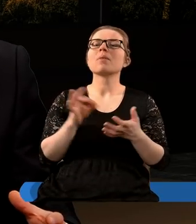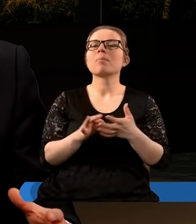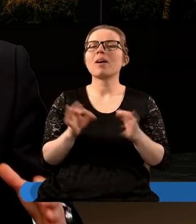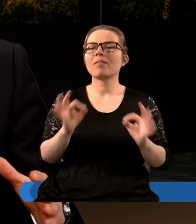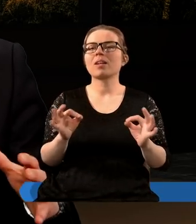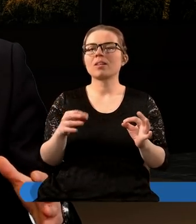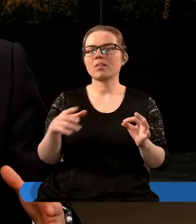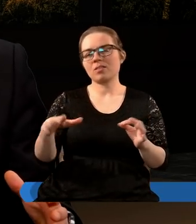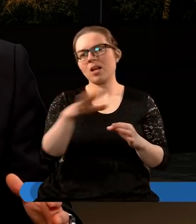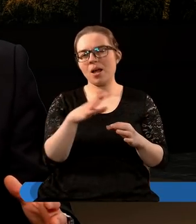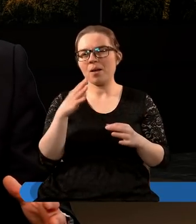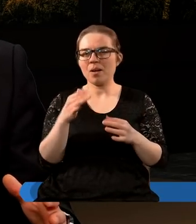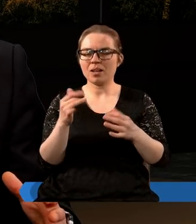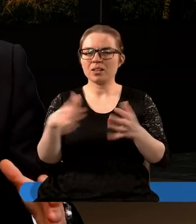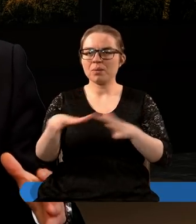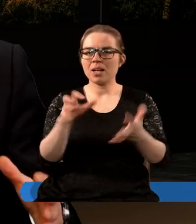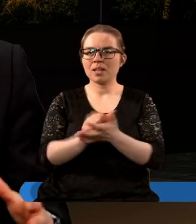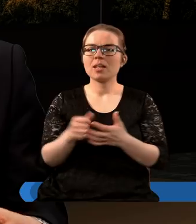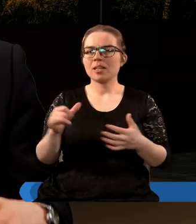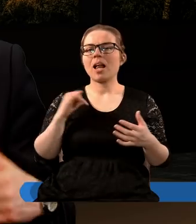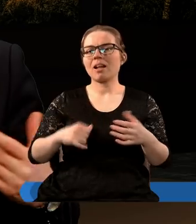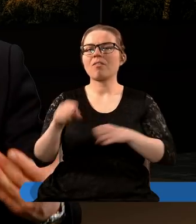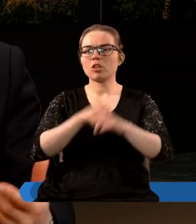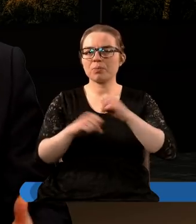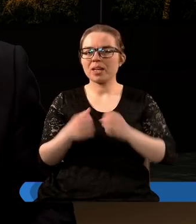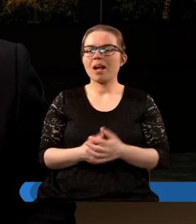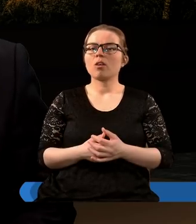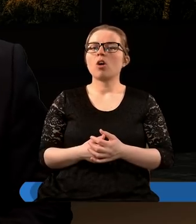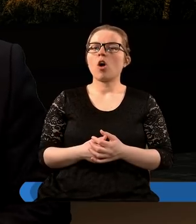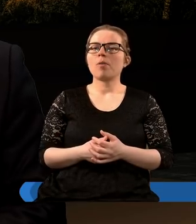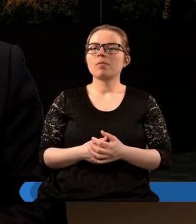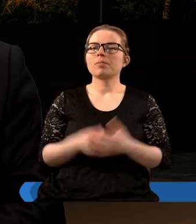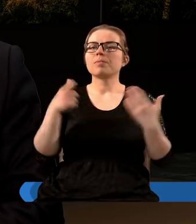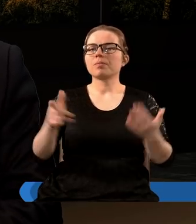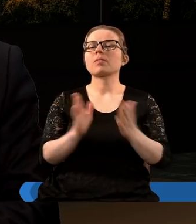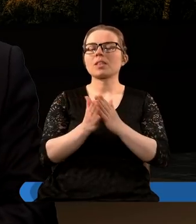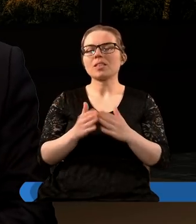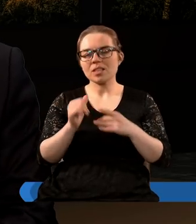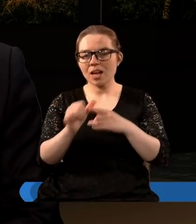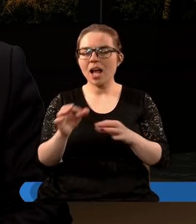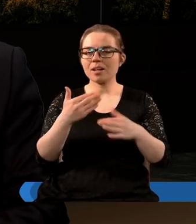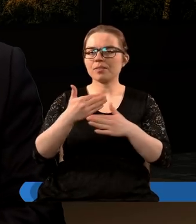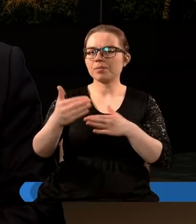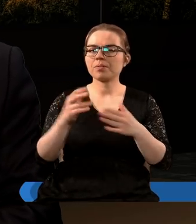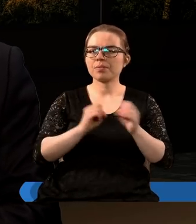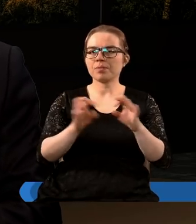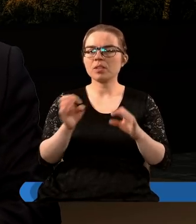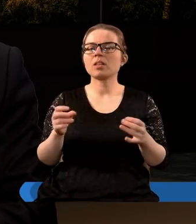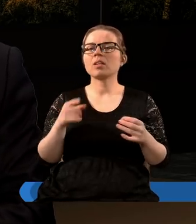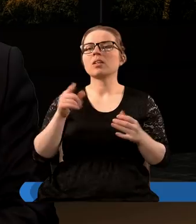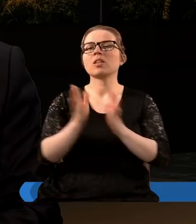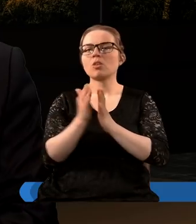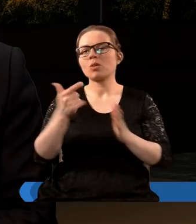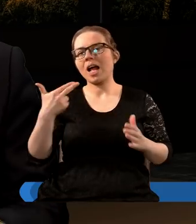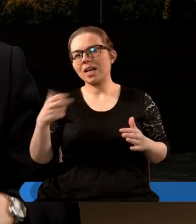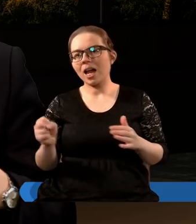imperium Romanum tak cesarstwa rzymskiego i myślę jeśli teraz ta księga koresponduje księga apokalipsy